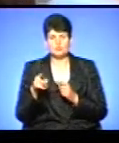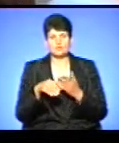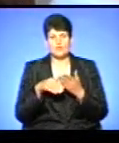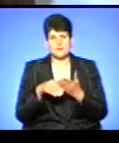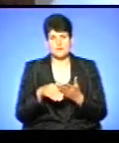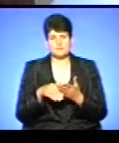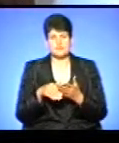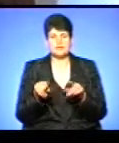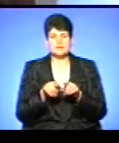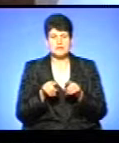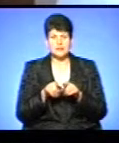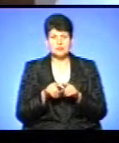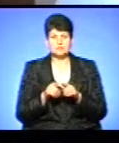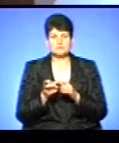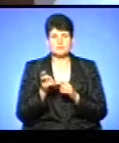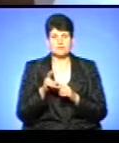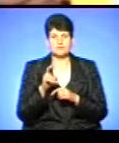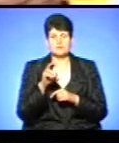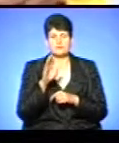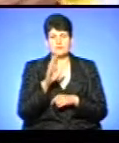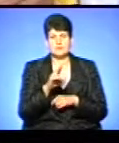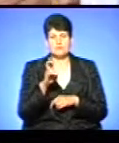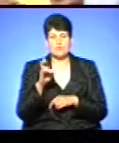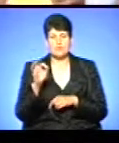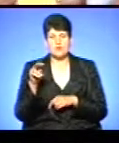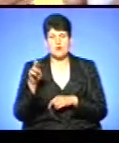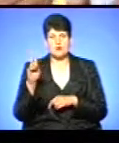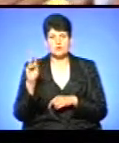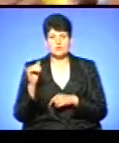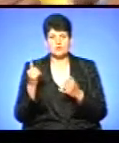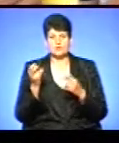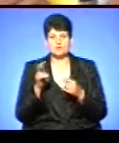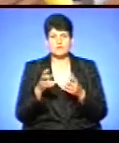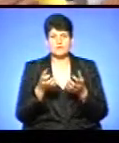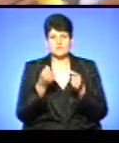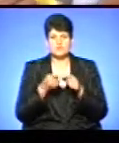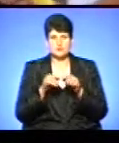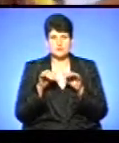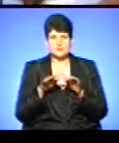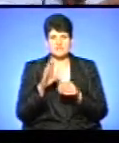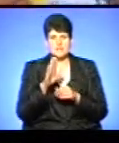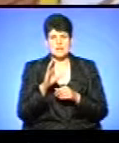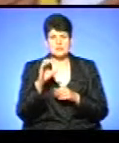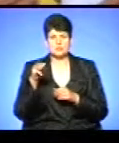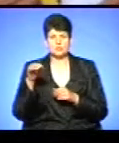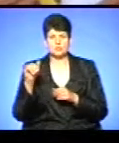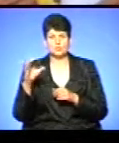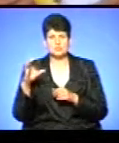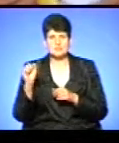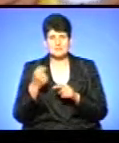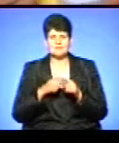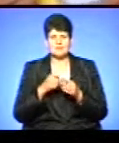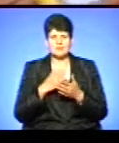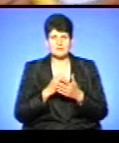Також до пікату долучився Василь Болящук. Я сьогодні прийшов підтримувати ту акцію за Василя Стуса, тому що це є